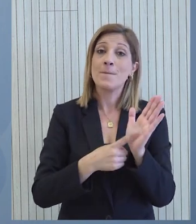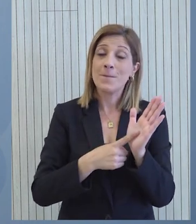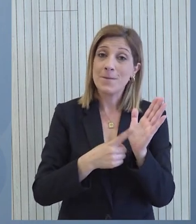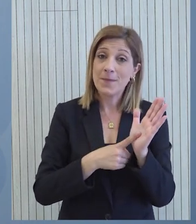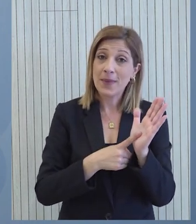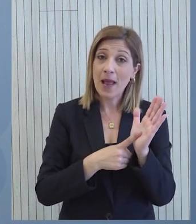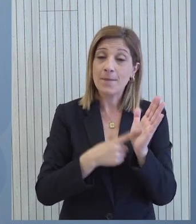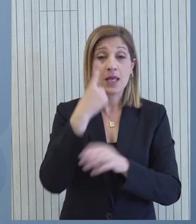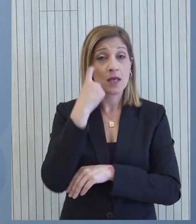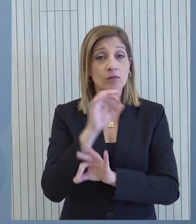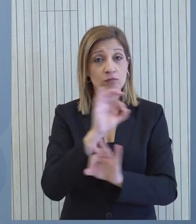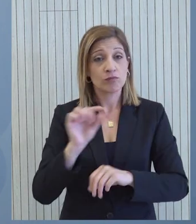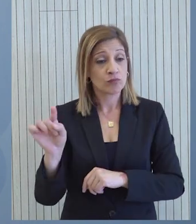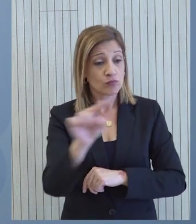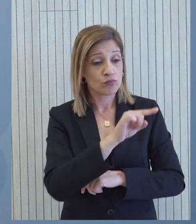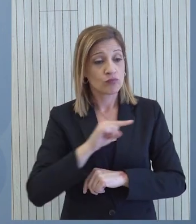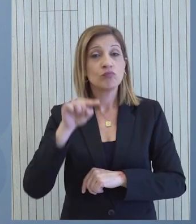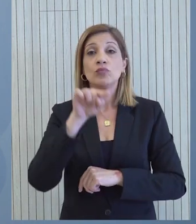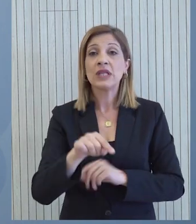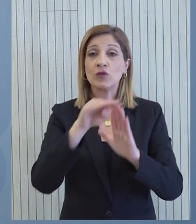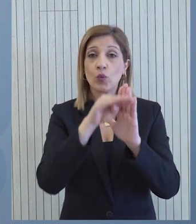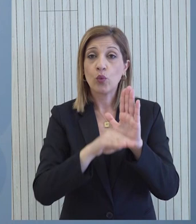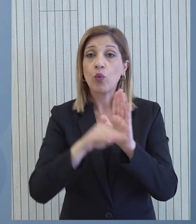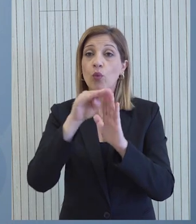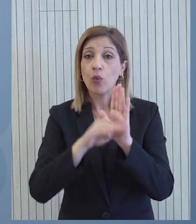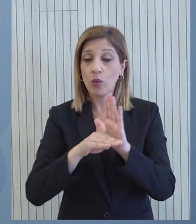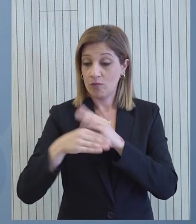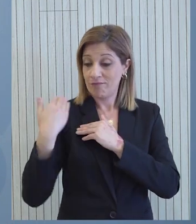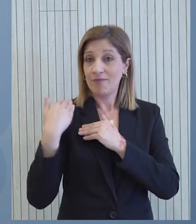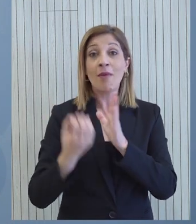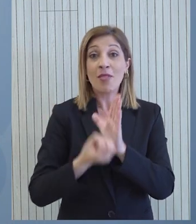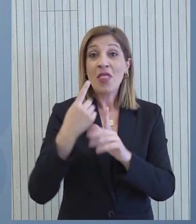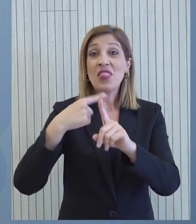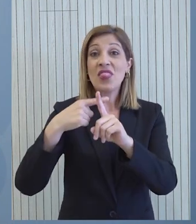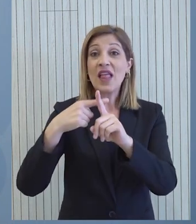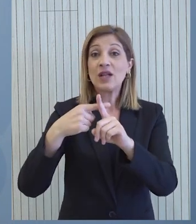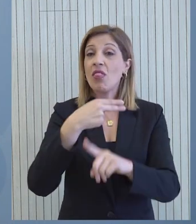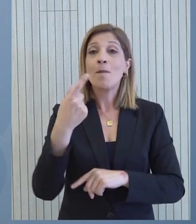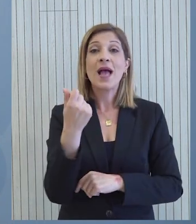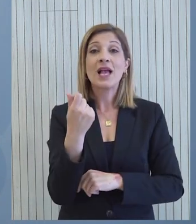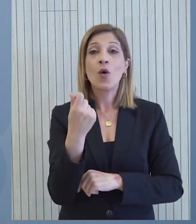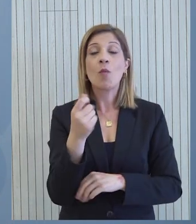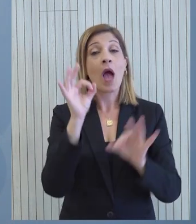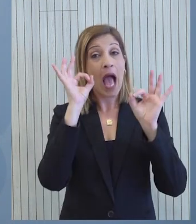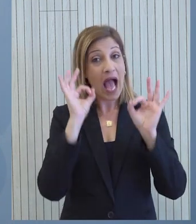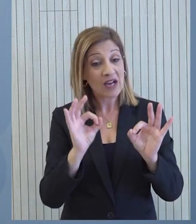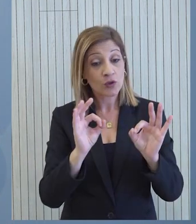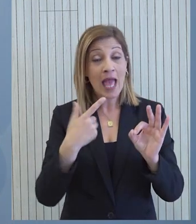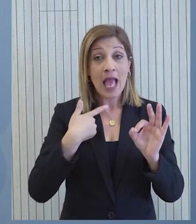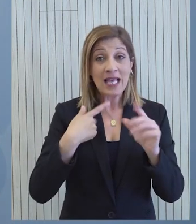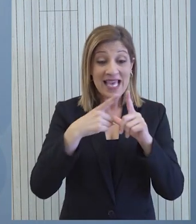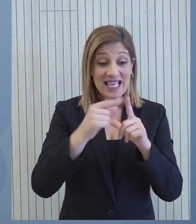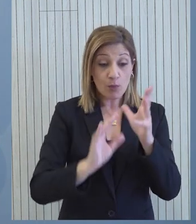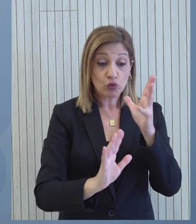επενθυμίζουμε και εμείς μέσα από αυτές τις τελευταίες ευχάριστες εξελίξεις θετικές εξελίξεις είναι ότι ακριβώς είναι αυτή η